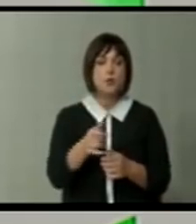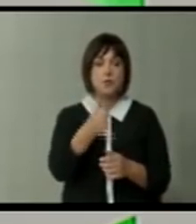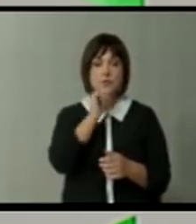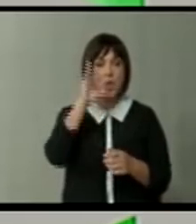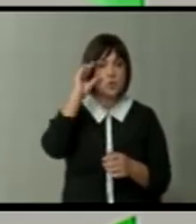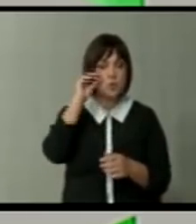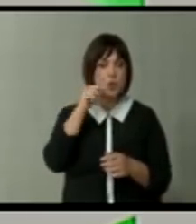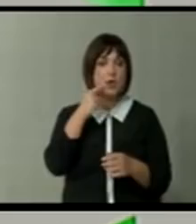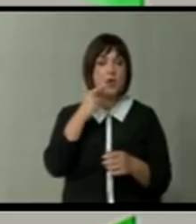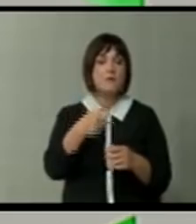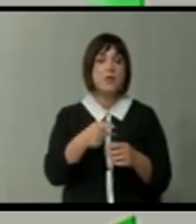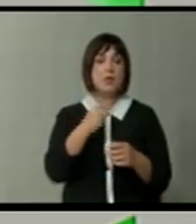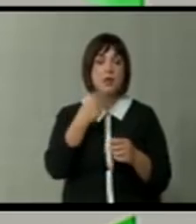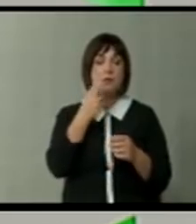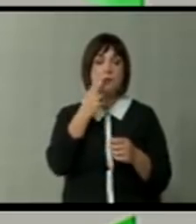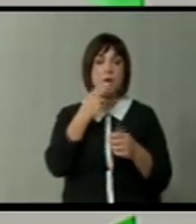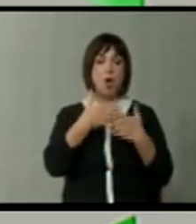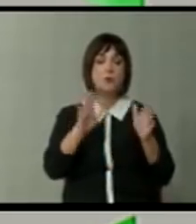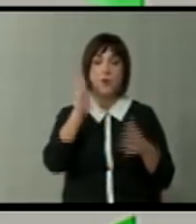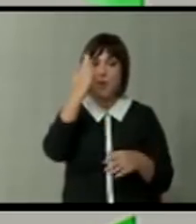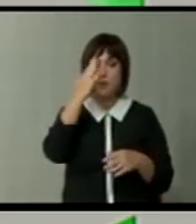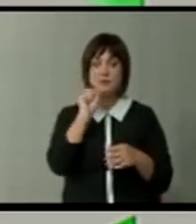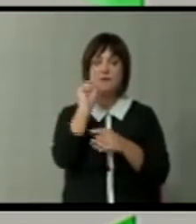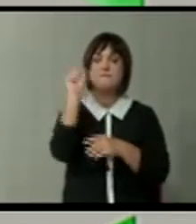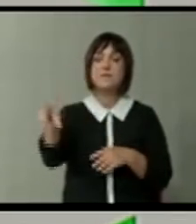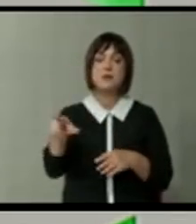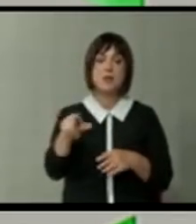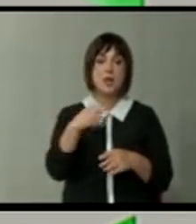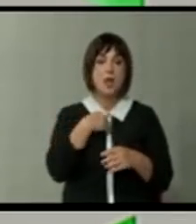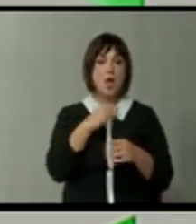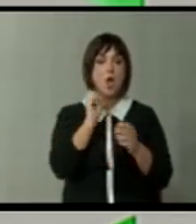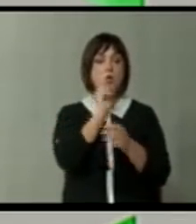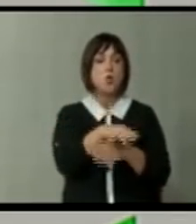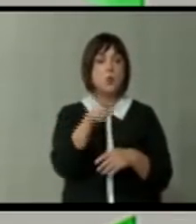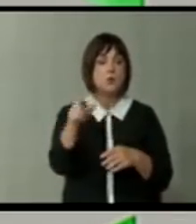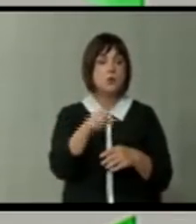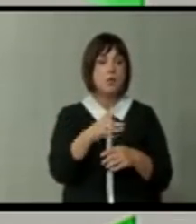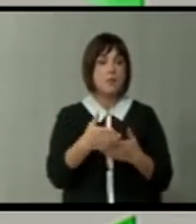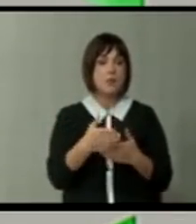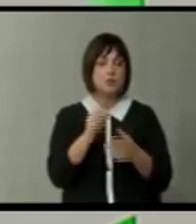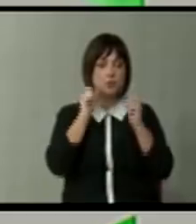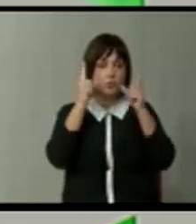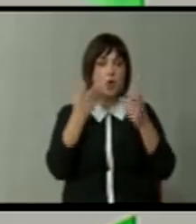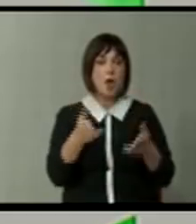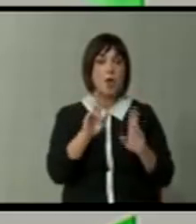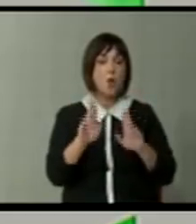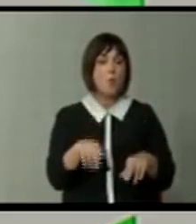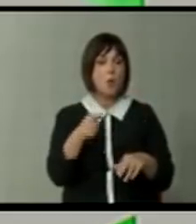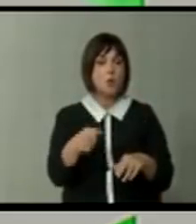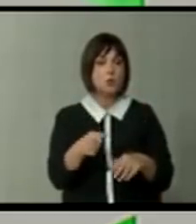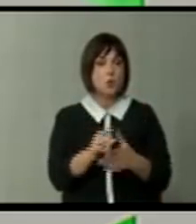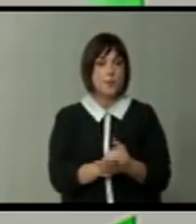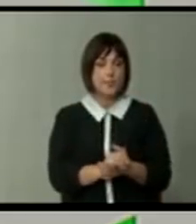сок или ќе заврежи со цигаретите, отвора прозорот и фрл, сметот тамо и ти ќе се зачуваш како тоа е можело,